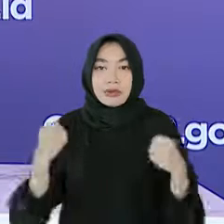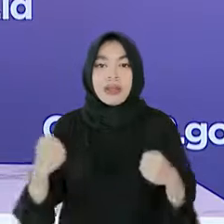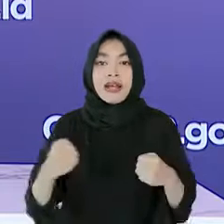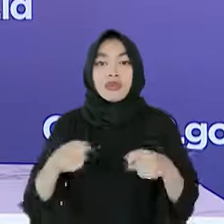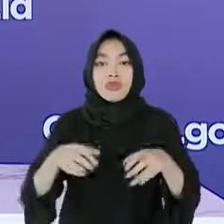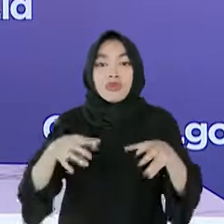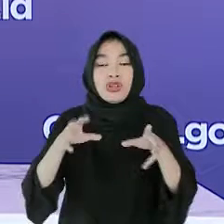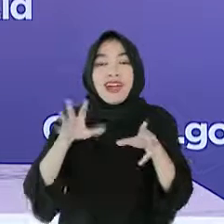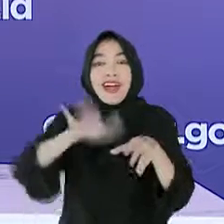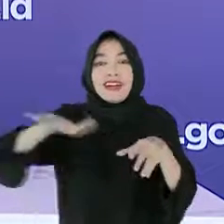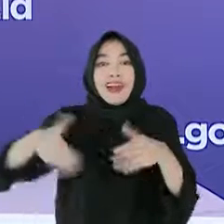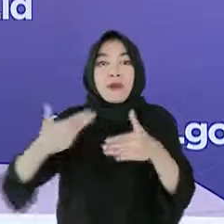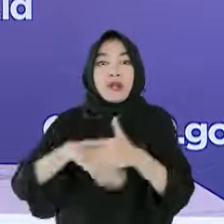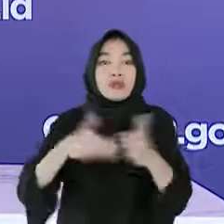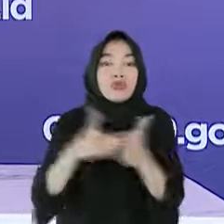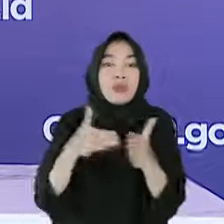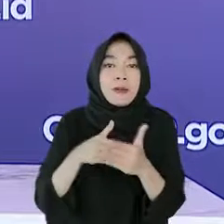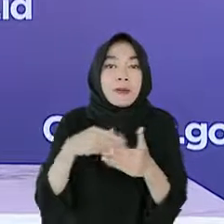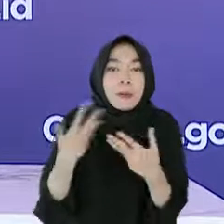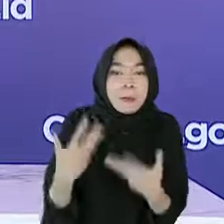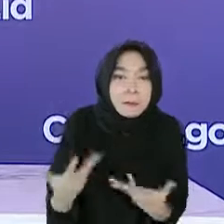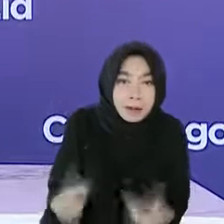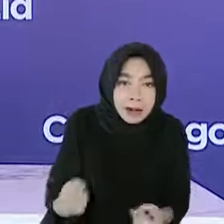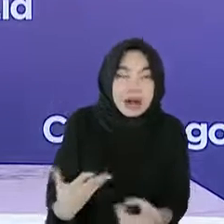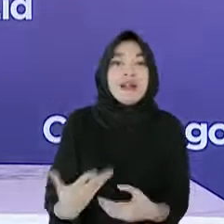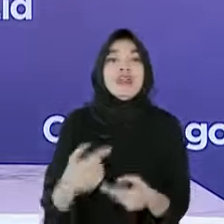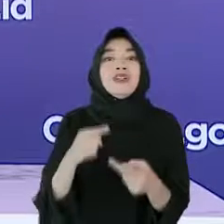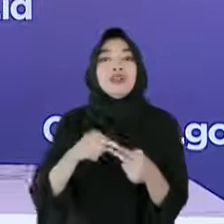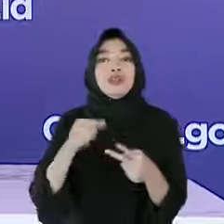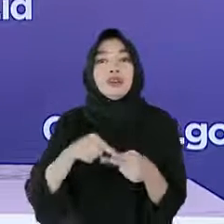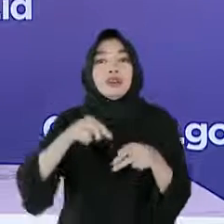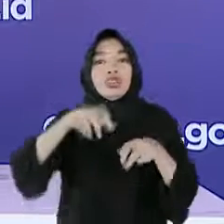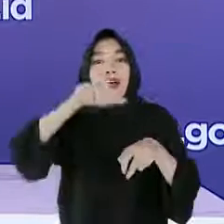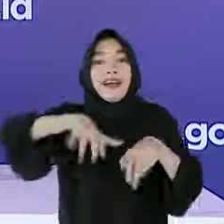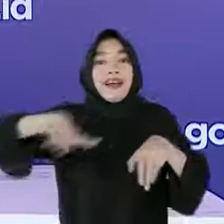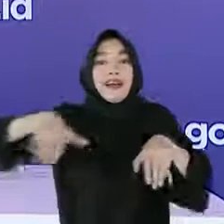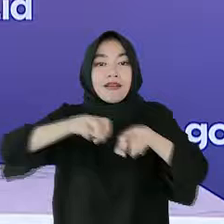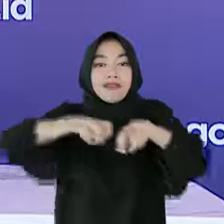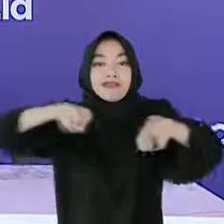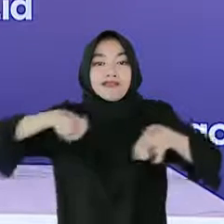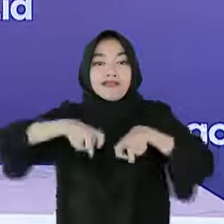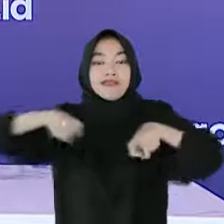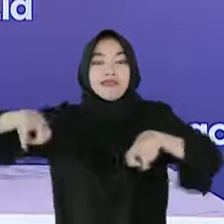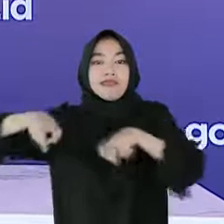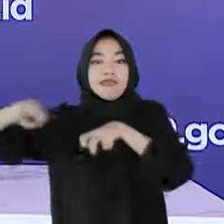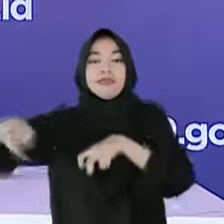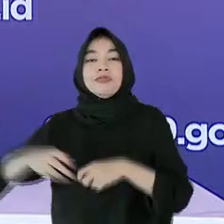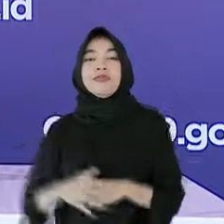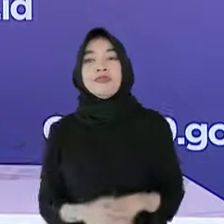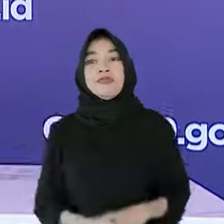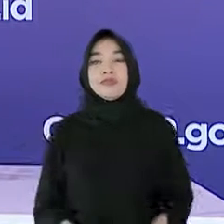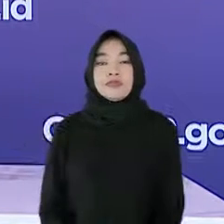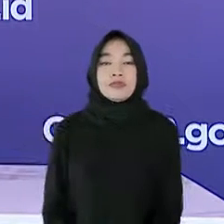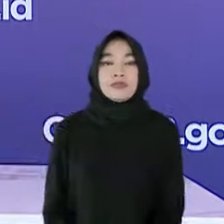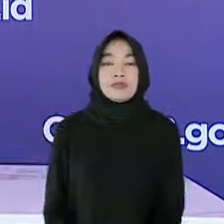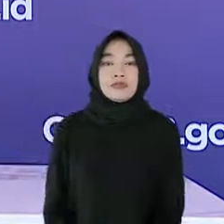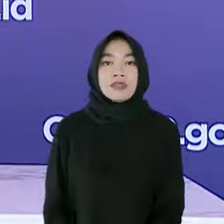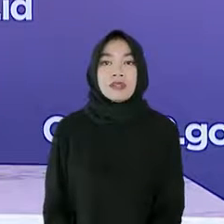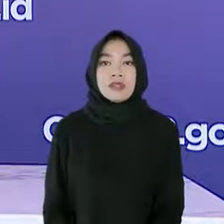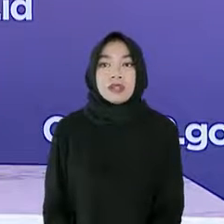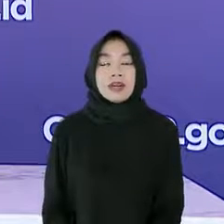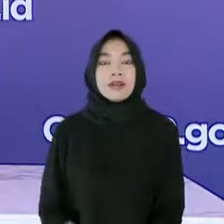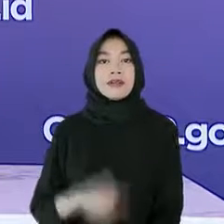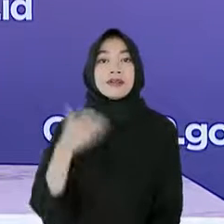kapasitas, dan jarak antar orang. Pertanyaan kedua, Pfizer dan BioNTech mengumumkan